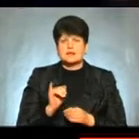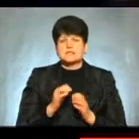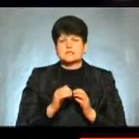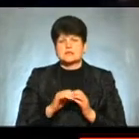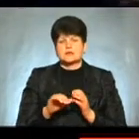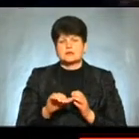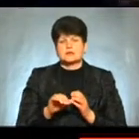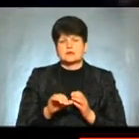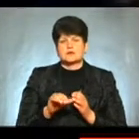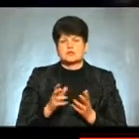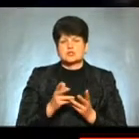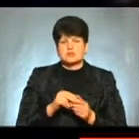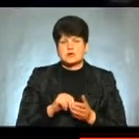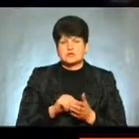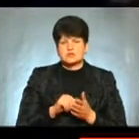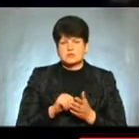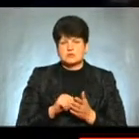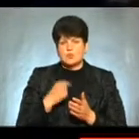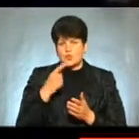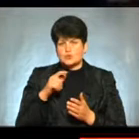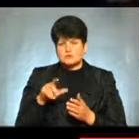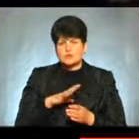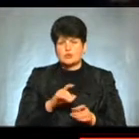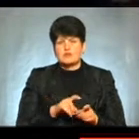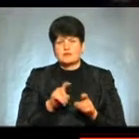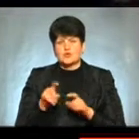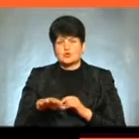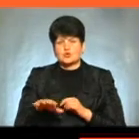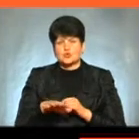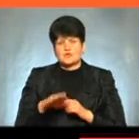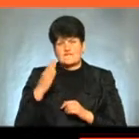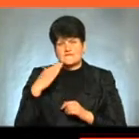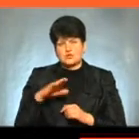числа учасників ліквідації осіб, які були евакуйовані з зони відчуження